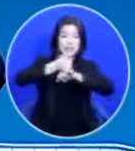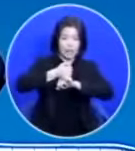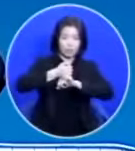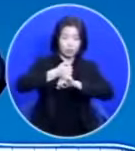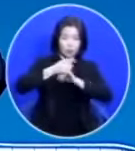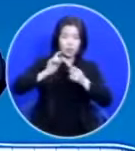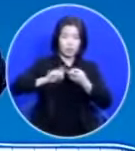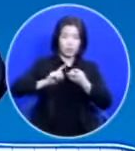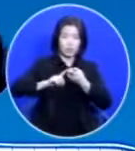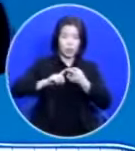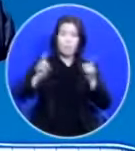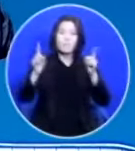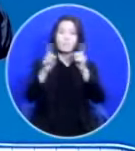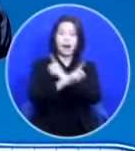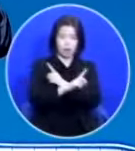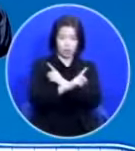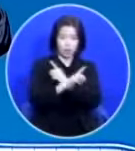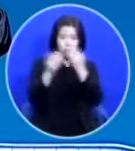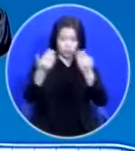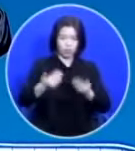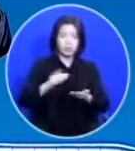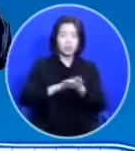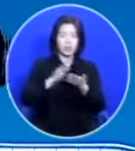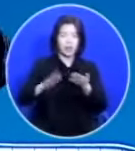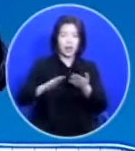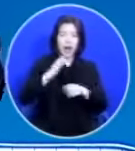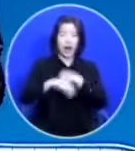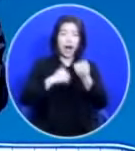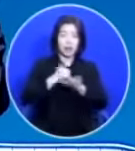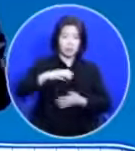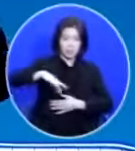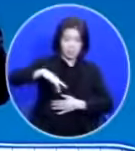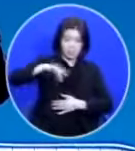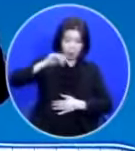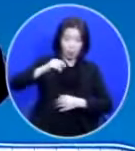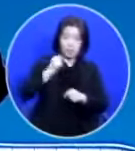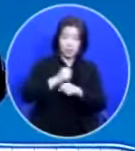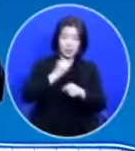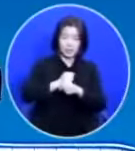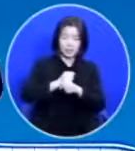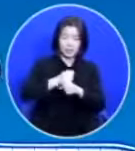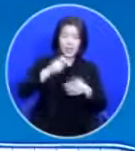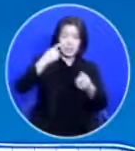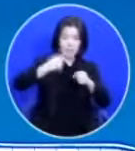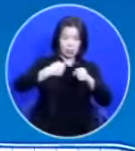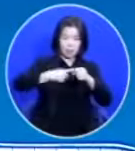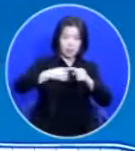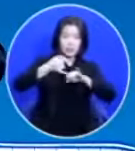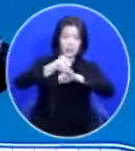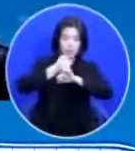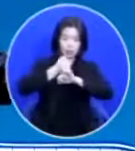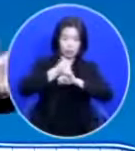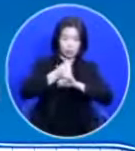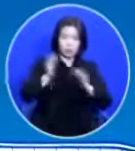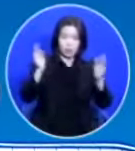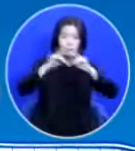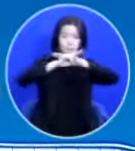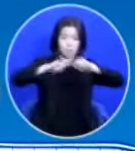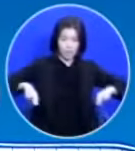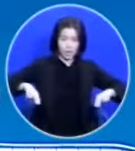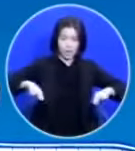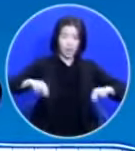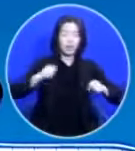바꾸십니다 하나님이 처음에 지으신 첫 번째 언약을 하나님이 패하십니다